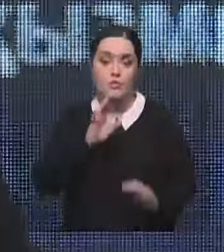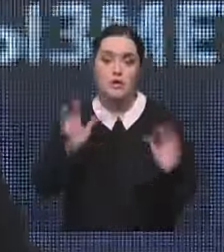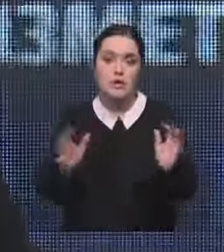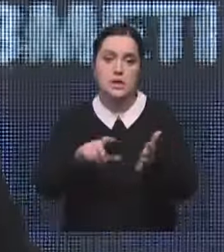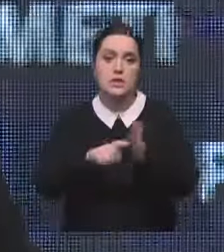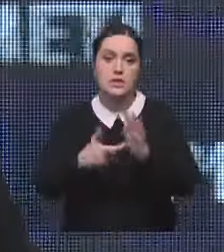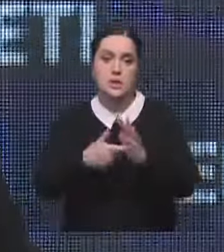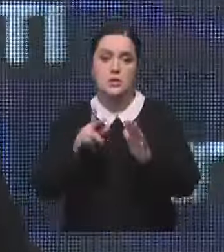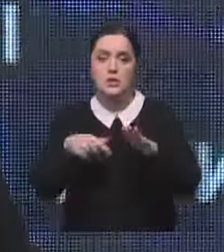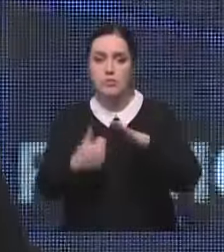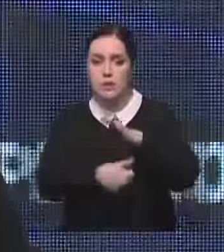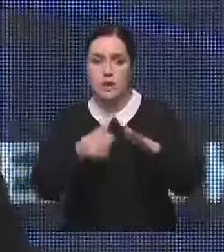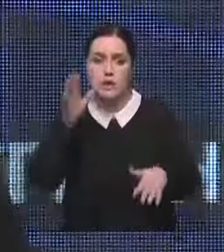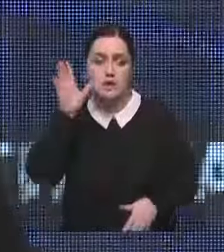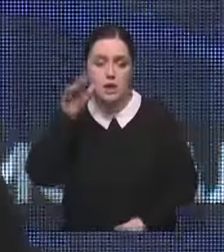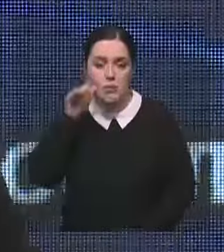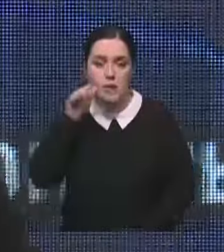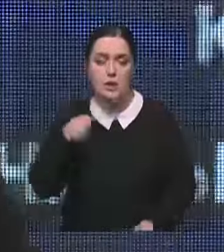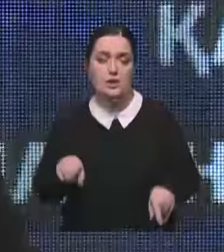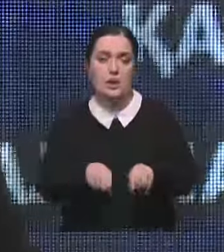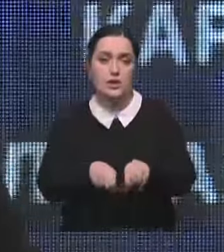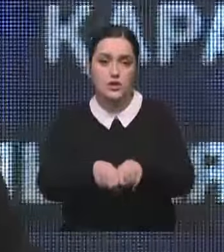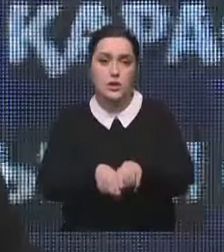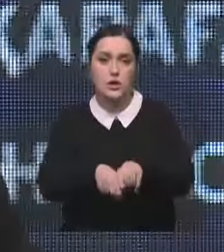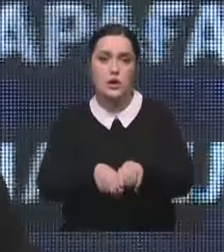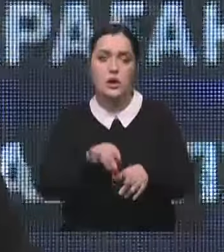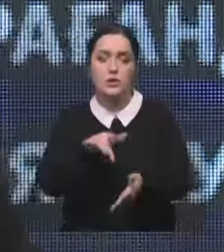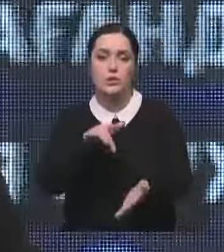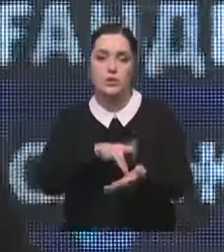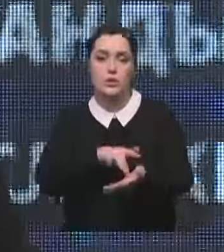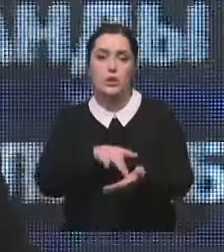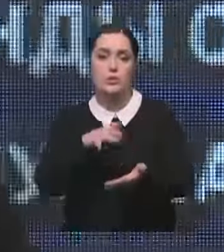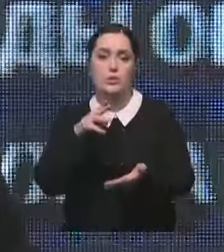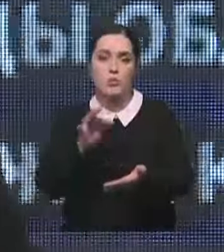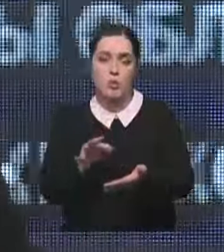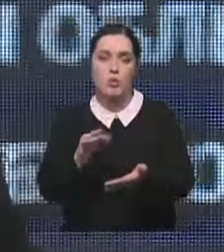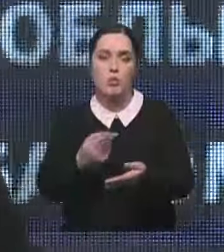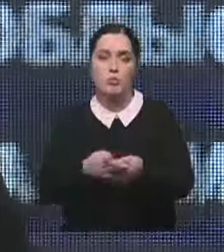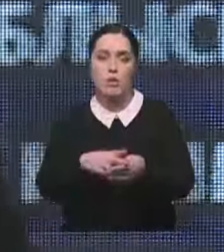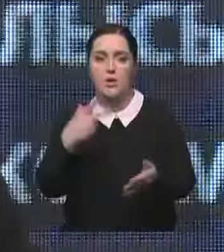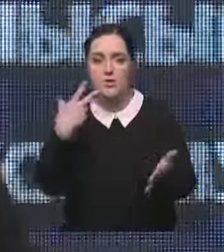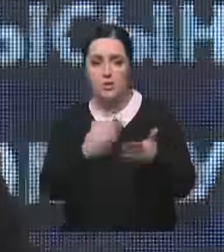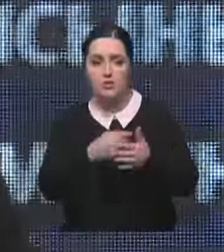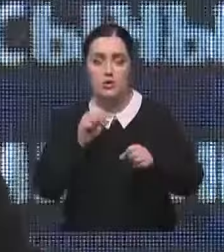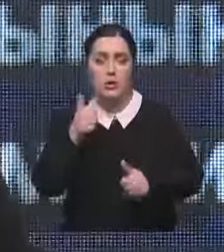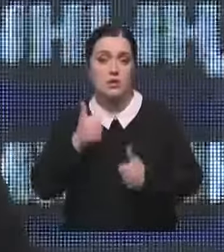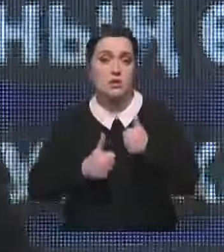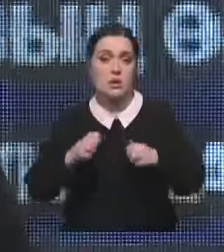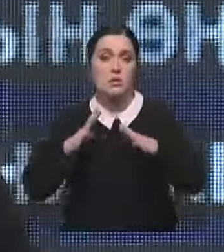бездомных собак, а также в некоторых городах по стерилизации вакцинации, конкурса не были